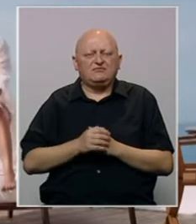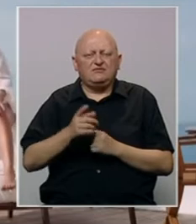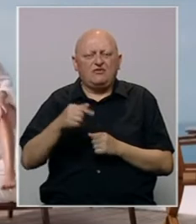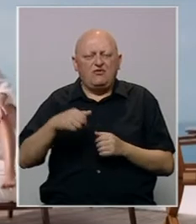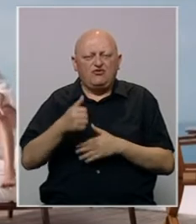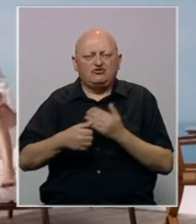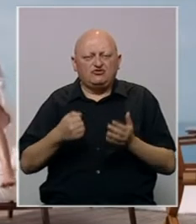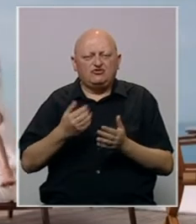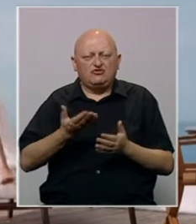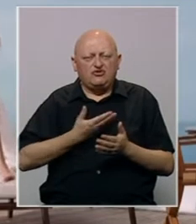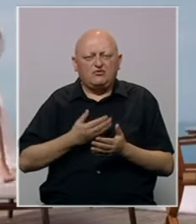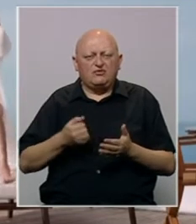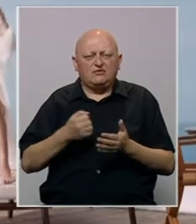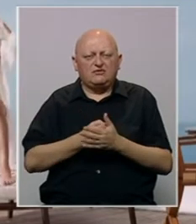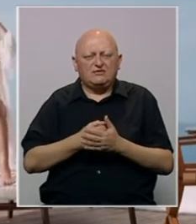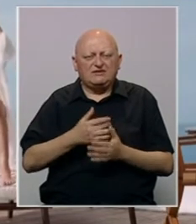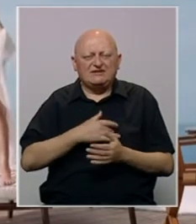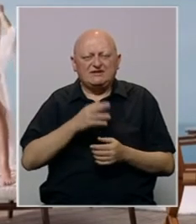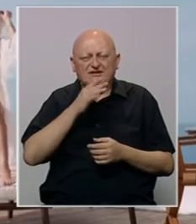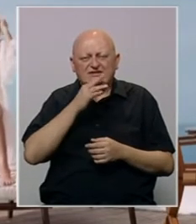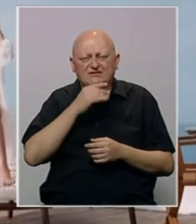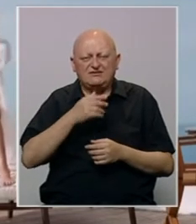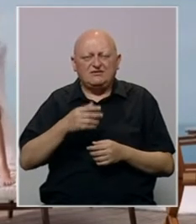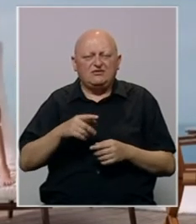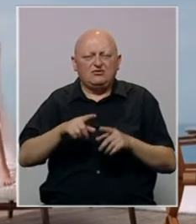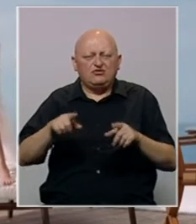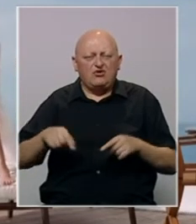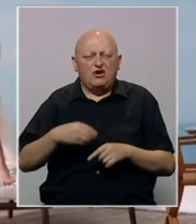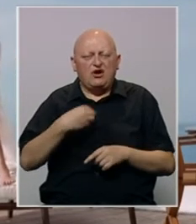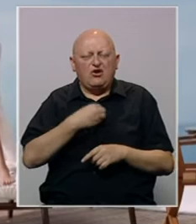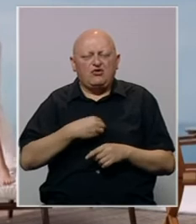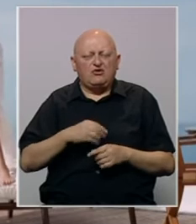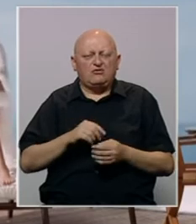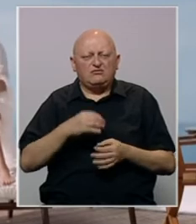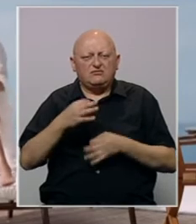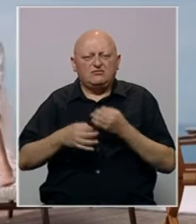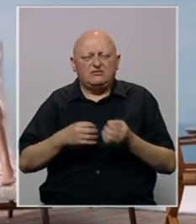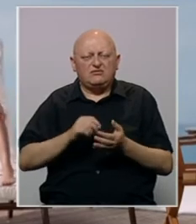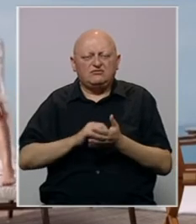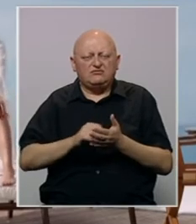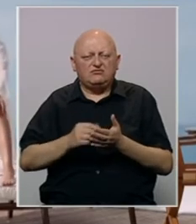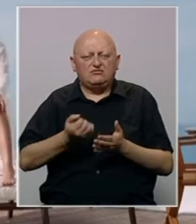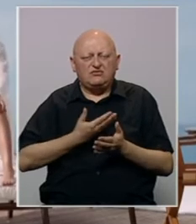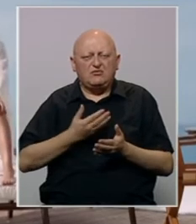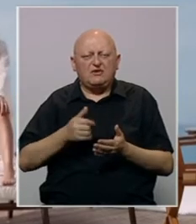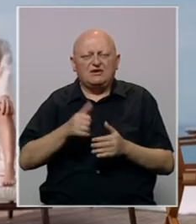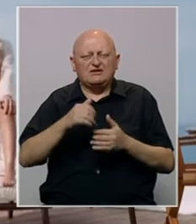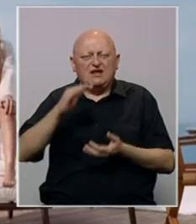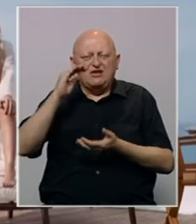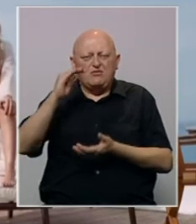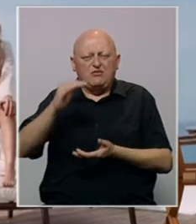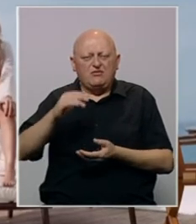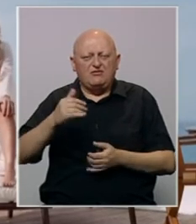ovogodišnjeg dobitnika počasnog srca Sarajeva. Truga otuge za koju Ostlund potpisuje i scenarij dobitnike Zlatne palme na